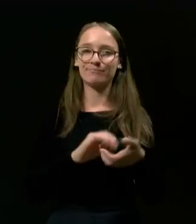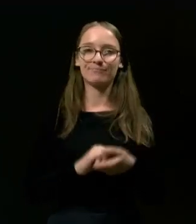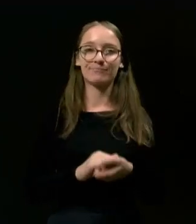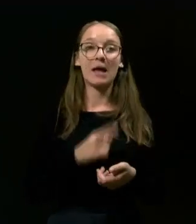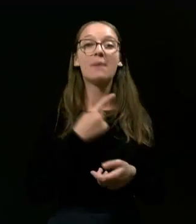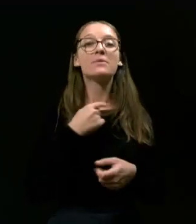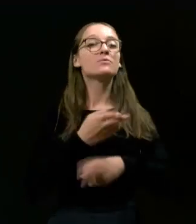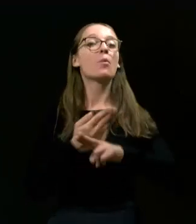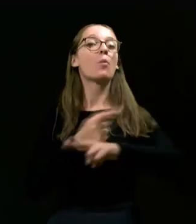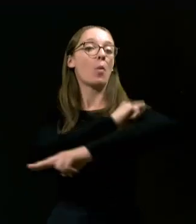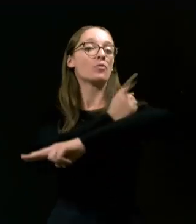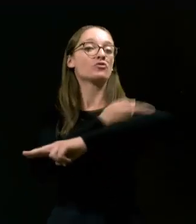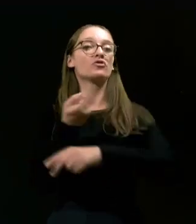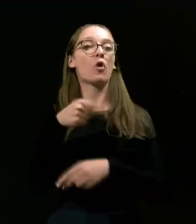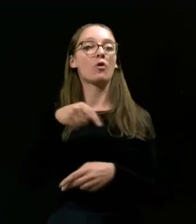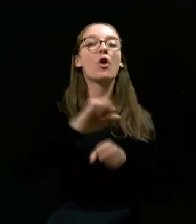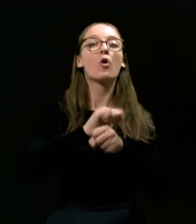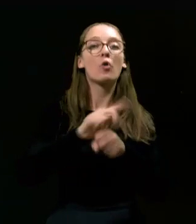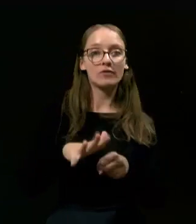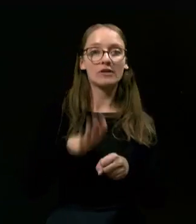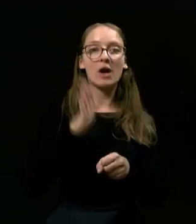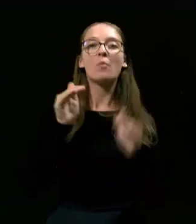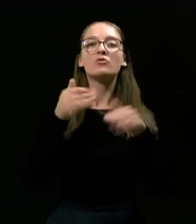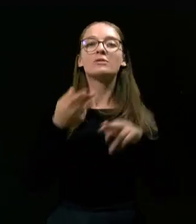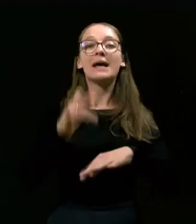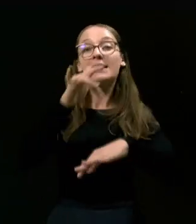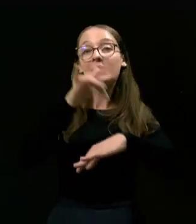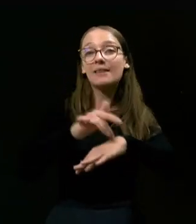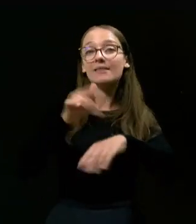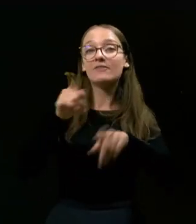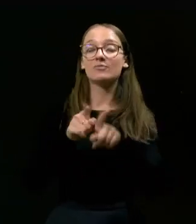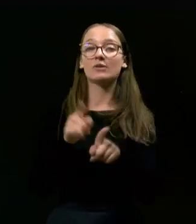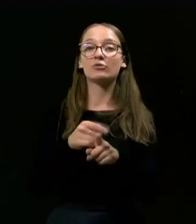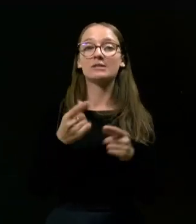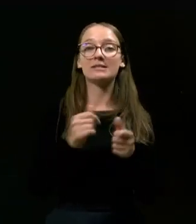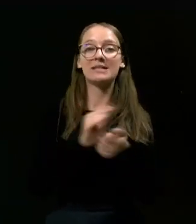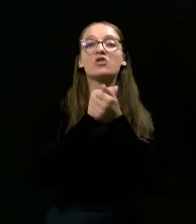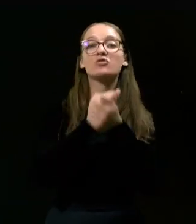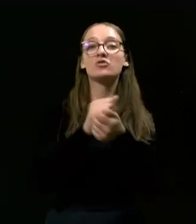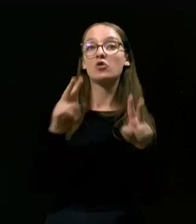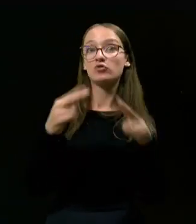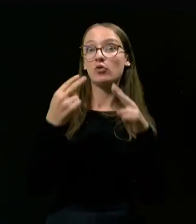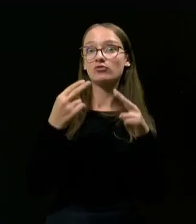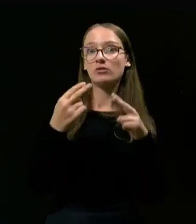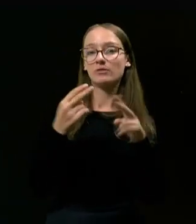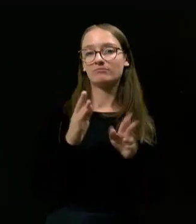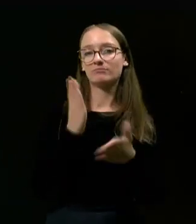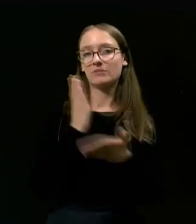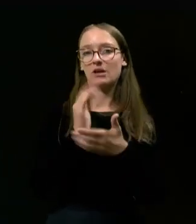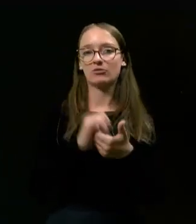ker smo močnejši od njega. Ščitli bomo najranljiveše in hkrati se z njim soočli v čivoči.